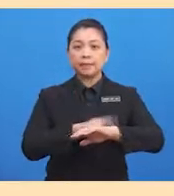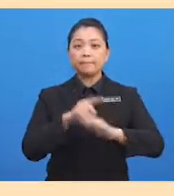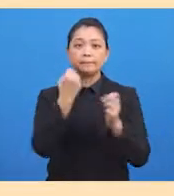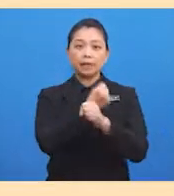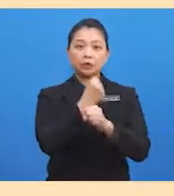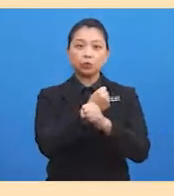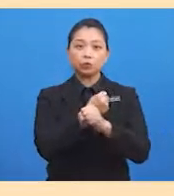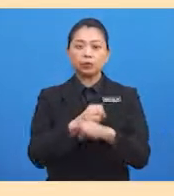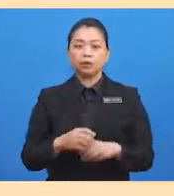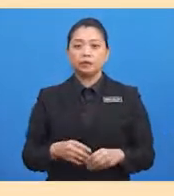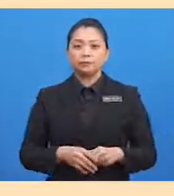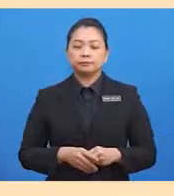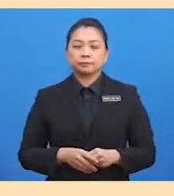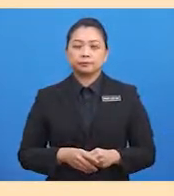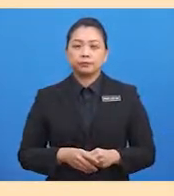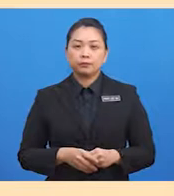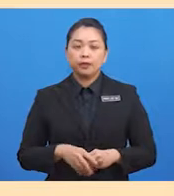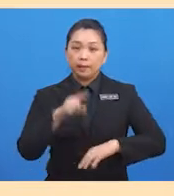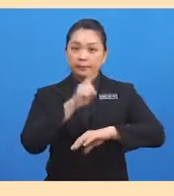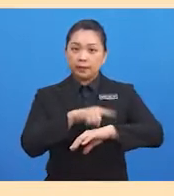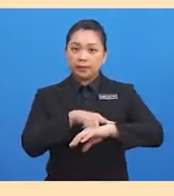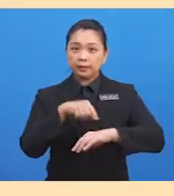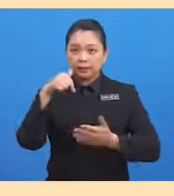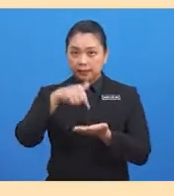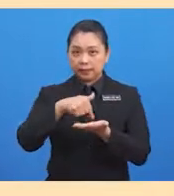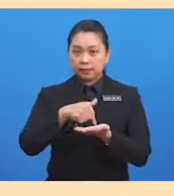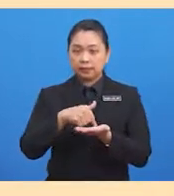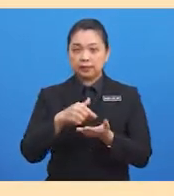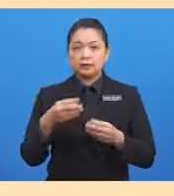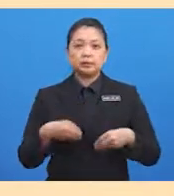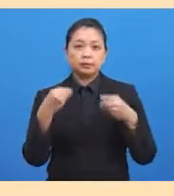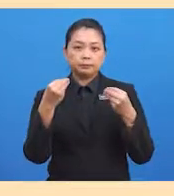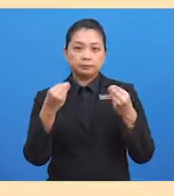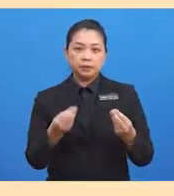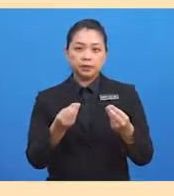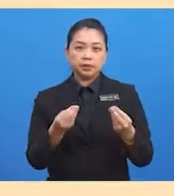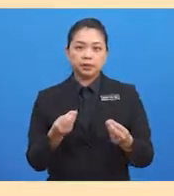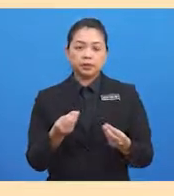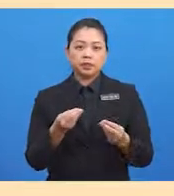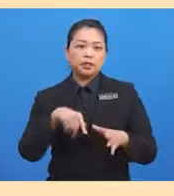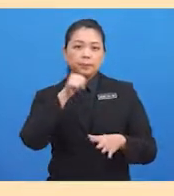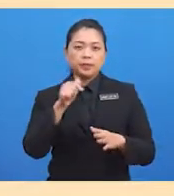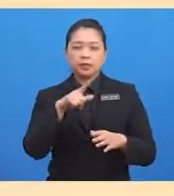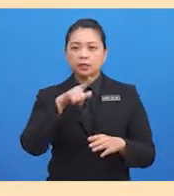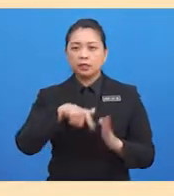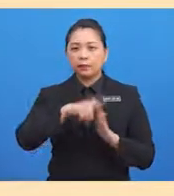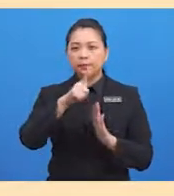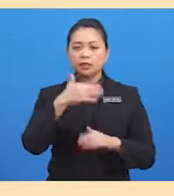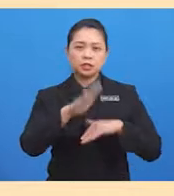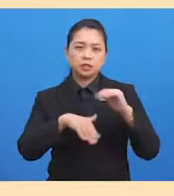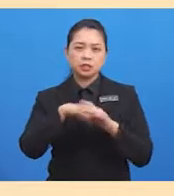manusia Zaman ini juga mementingkan unsur kesenian dan keindahan dalam kehidupan.